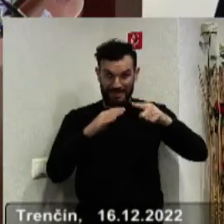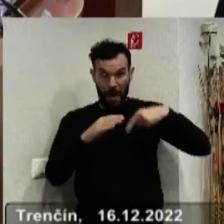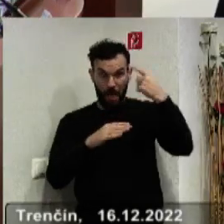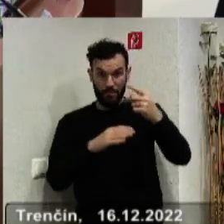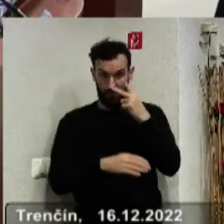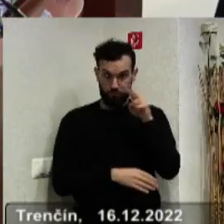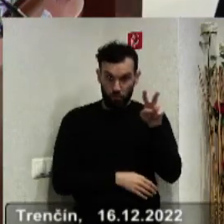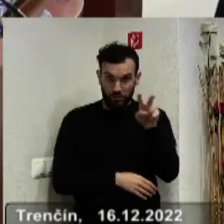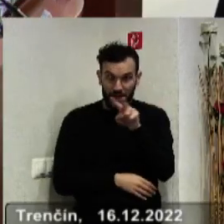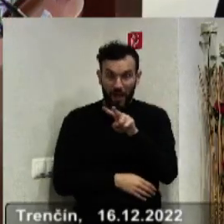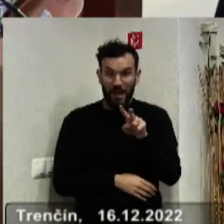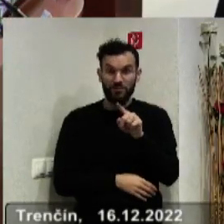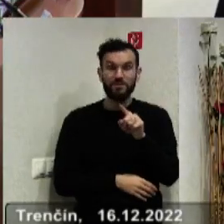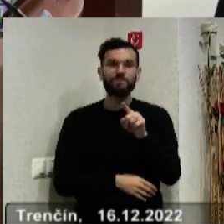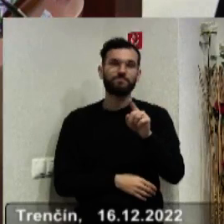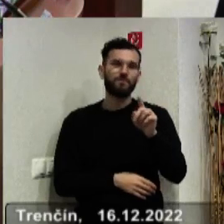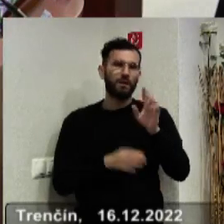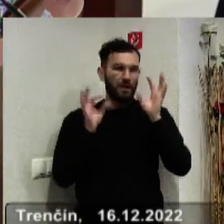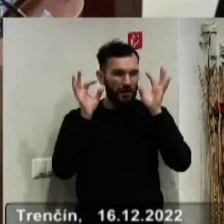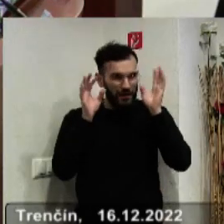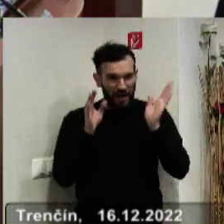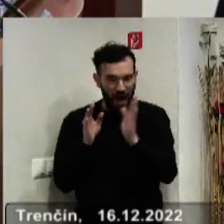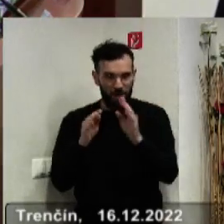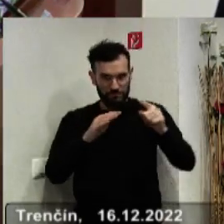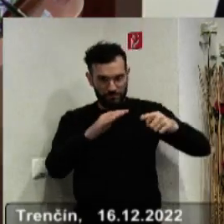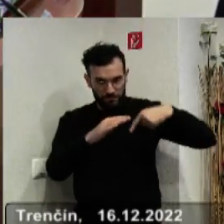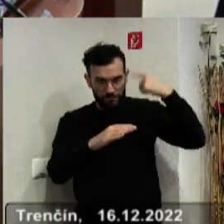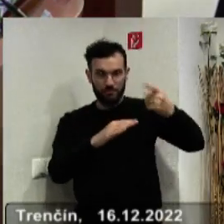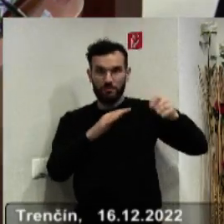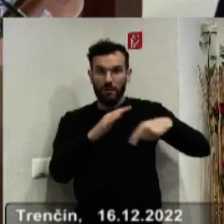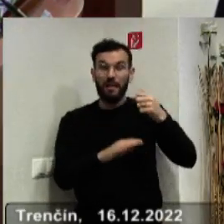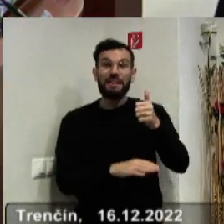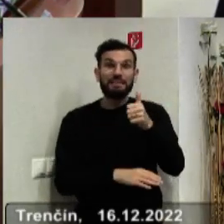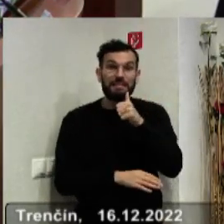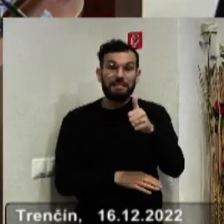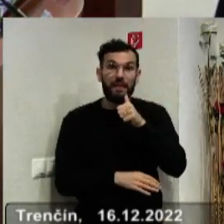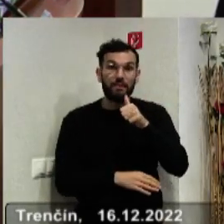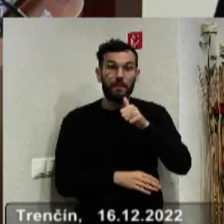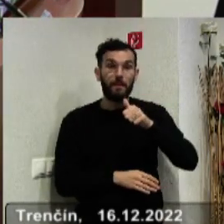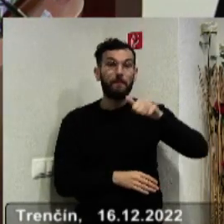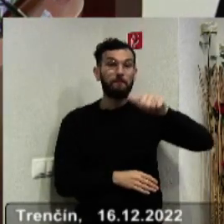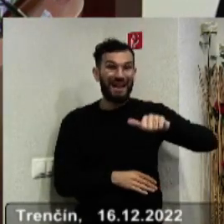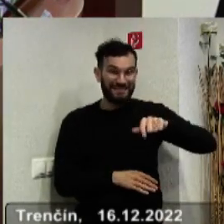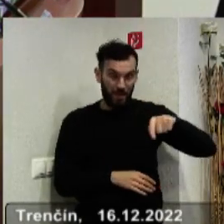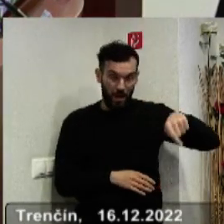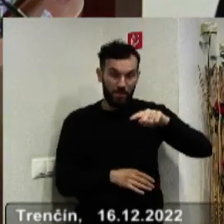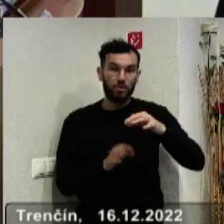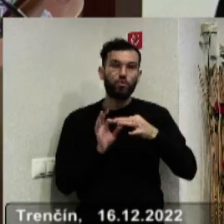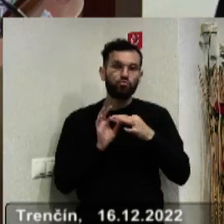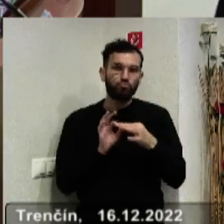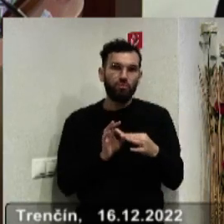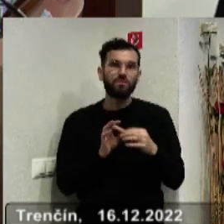listovať, tak každý jeden list a počet dní v danom mesiaci bude symboľovať